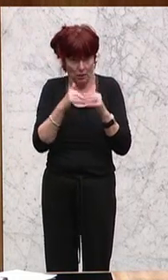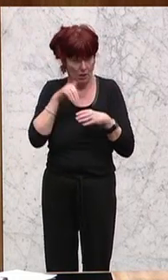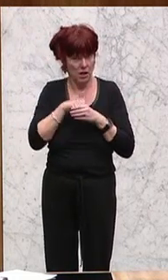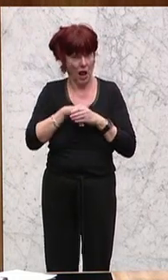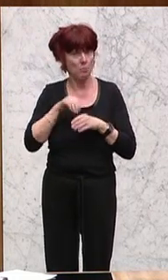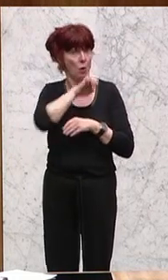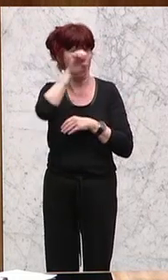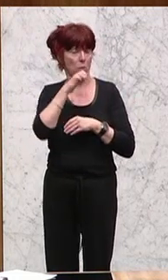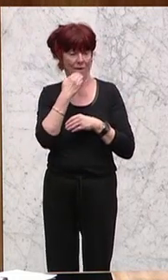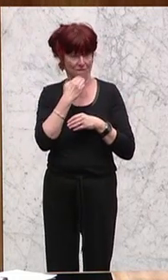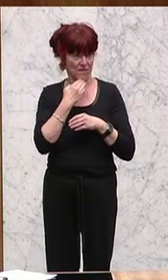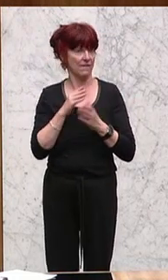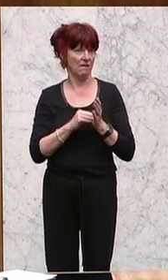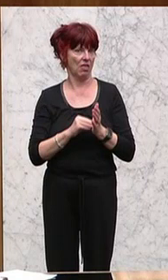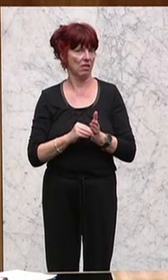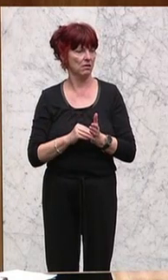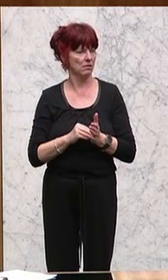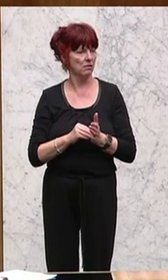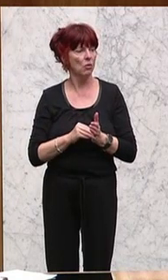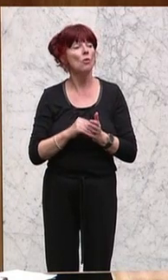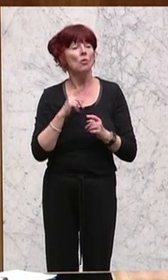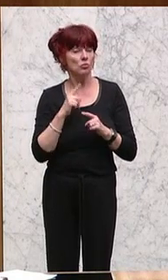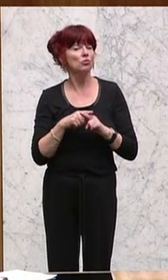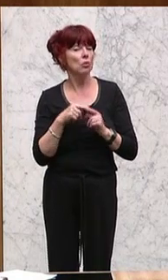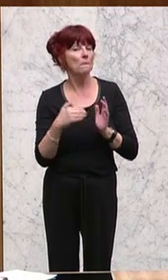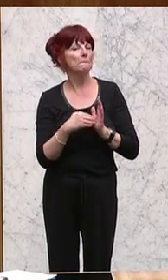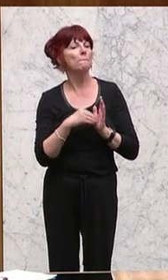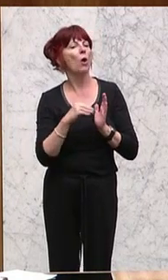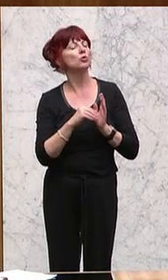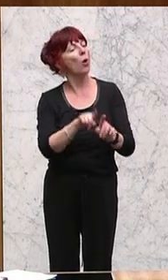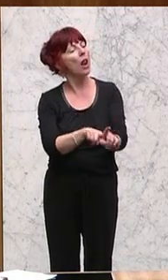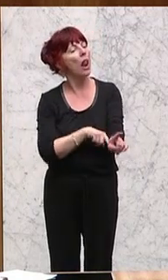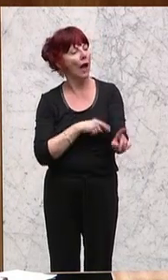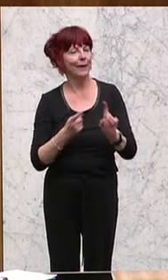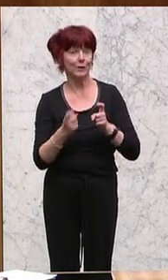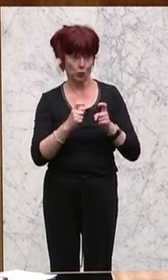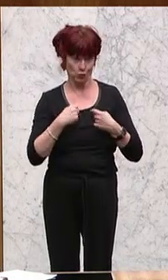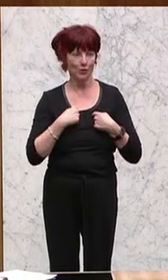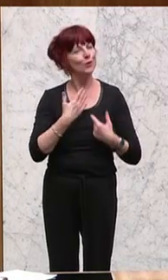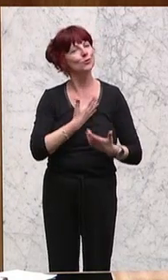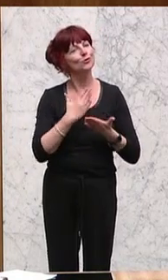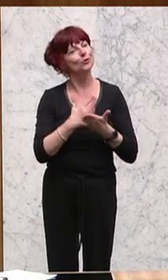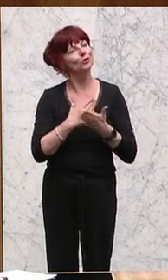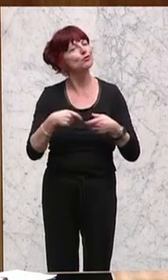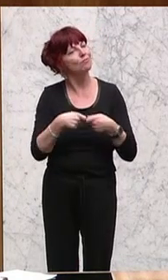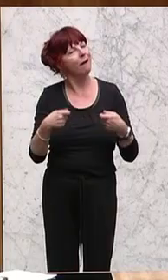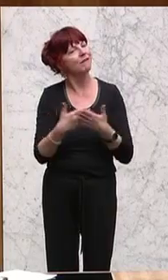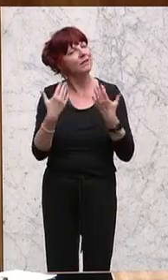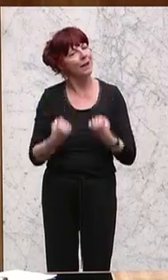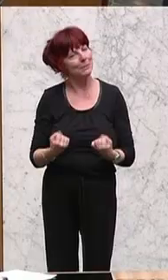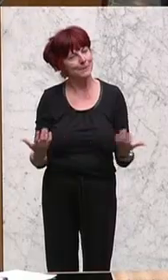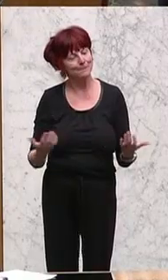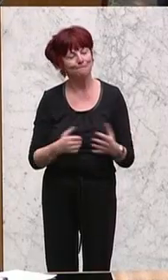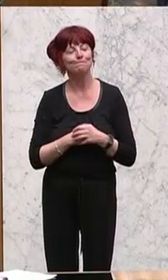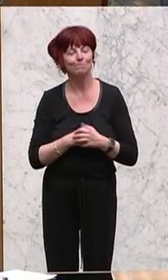gemeinsam. Und das wird noch eine sehr lange Diskussion, auf die ich sehr gespannt bin. Vielen Dank. Das war